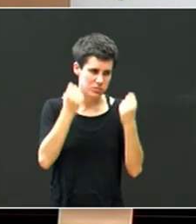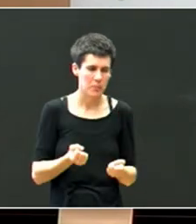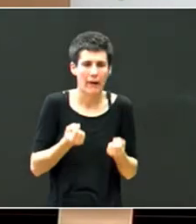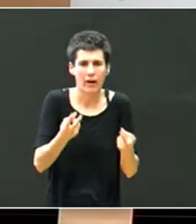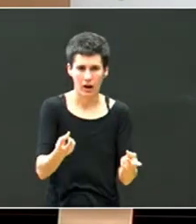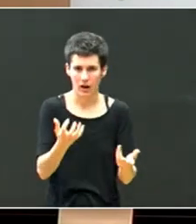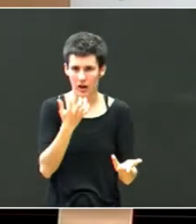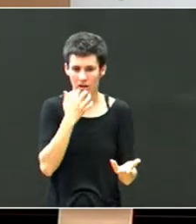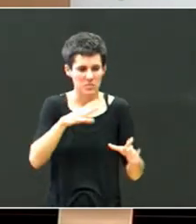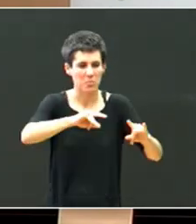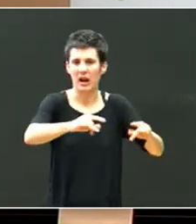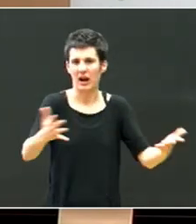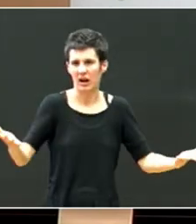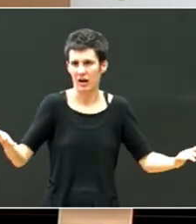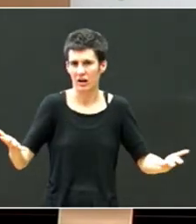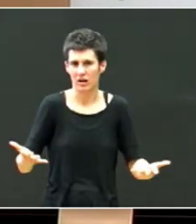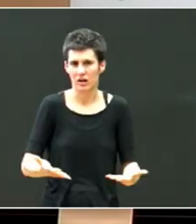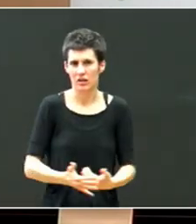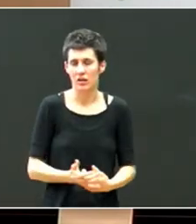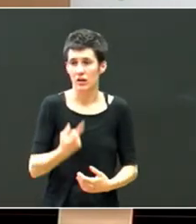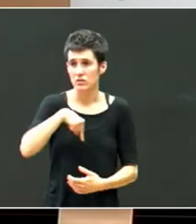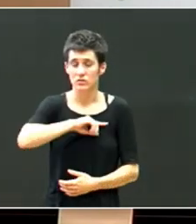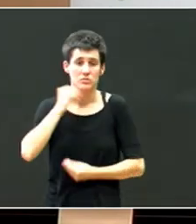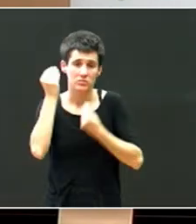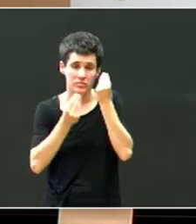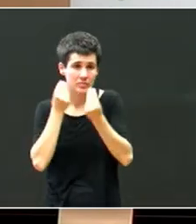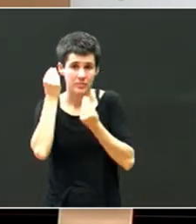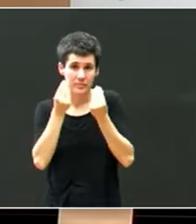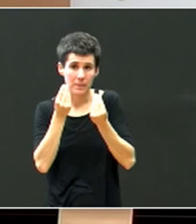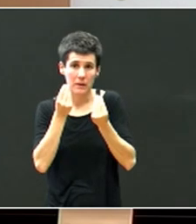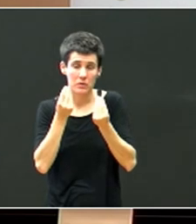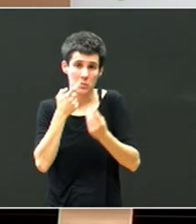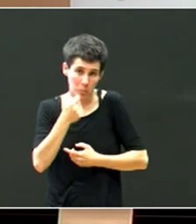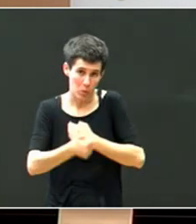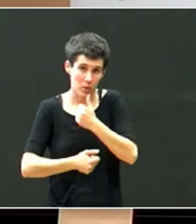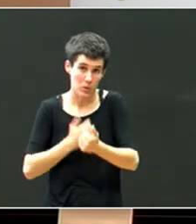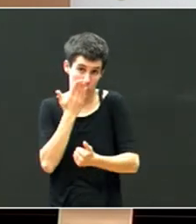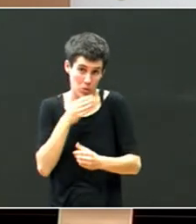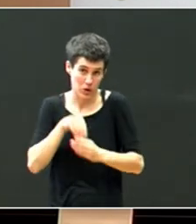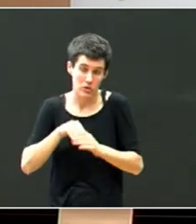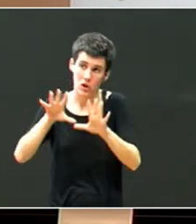iaz badago zereginik, ez da? Guk, guk, pentsatzen dugu gauza asko bagoazela ikasten, eskoletan,